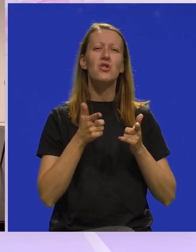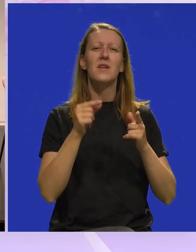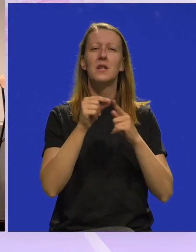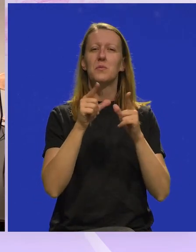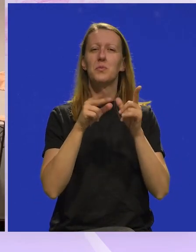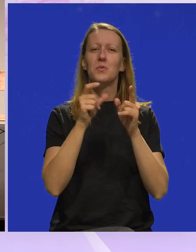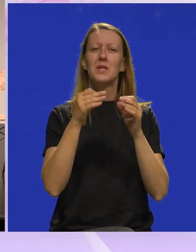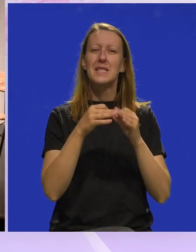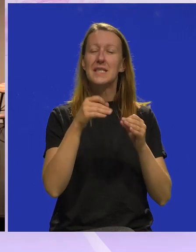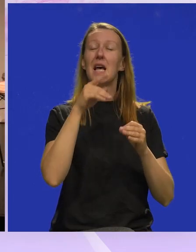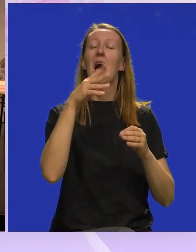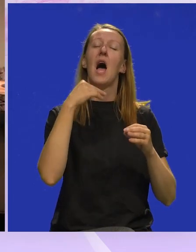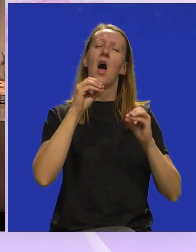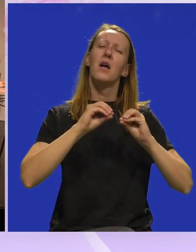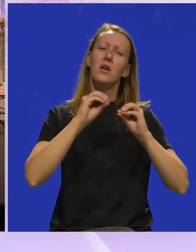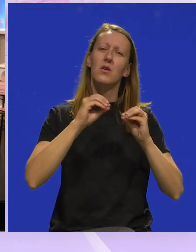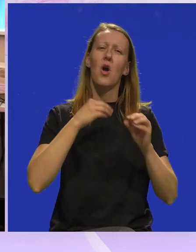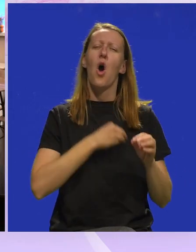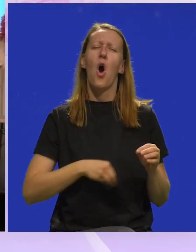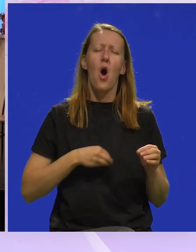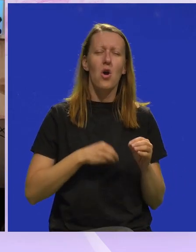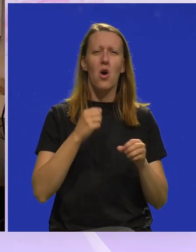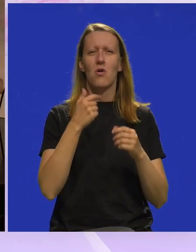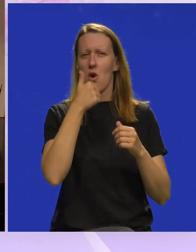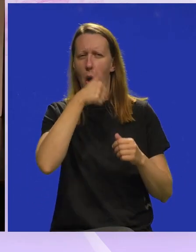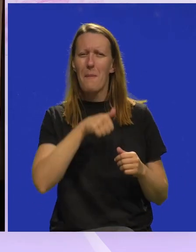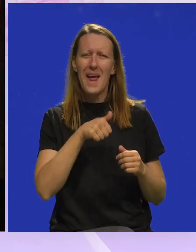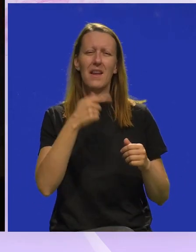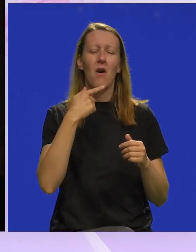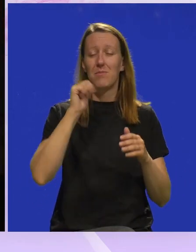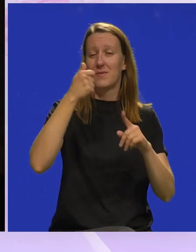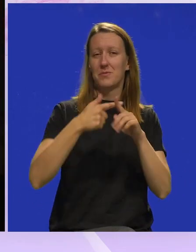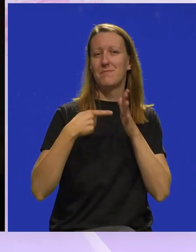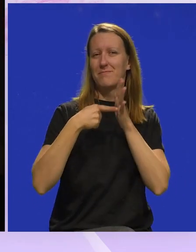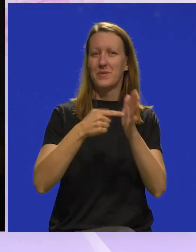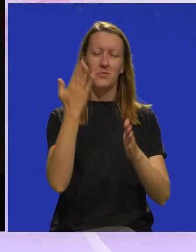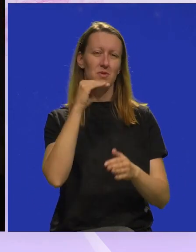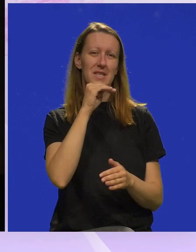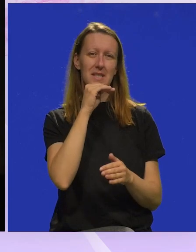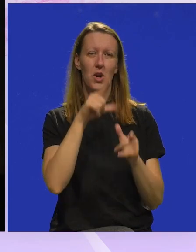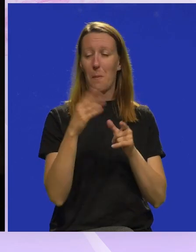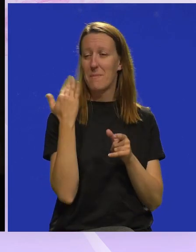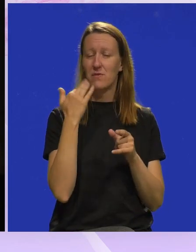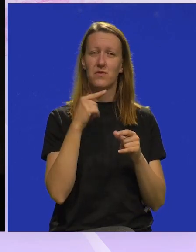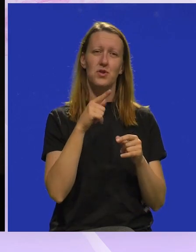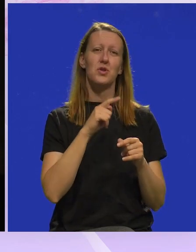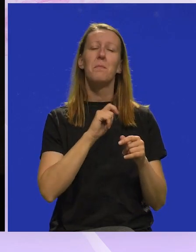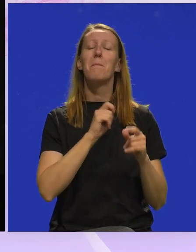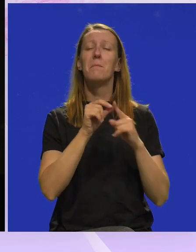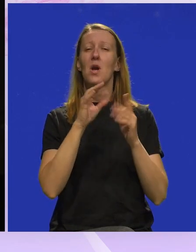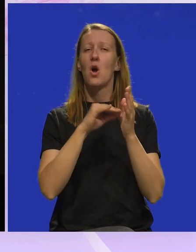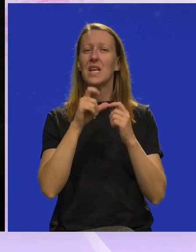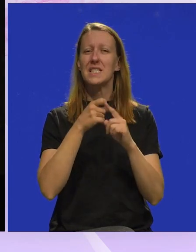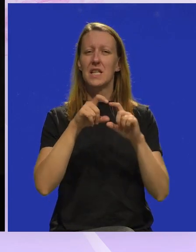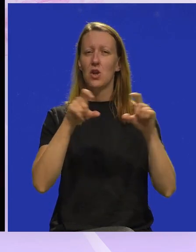punicu, a riječ je o edukativnoj hororkomediji koja je premjerno izvedena protekle srijede u bivšem pionirskom domu